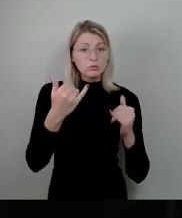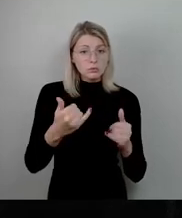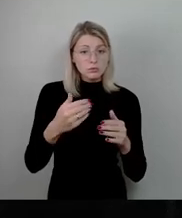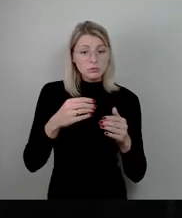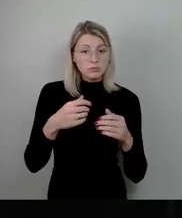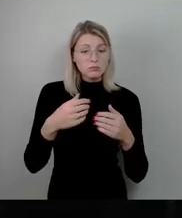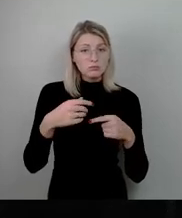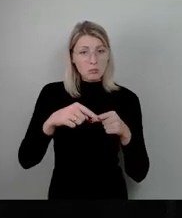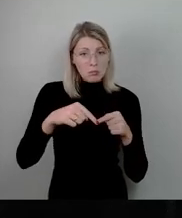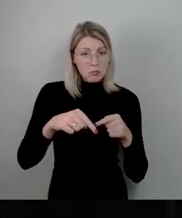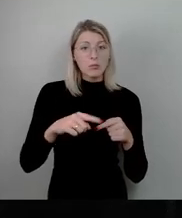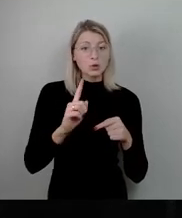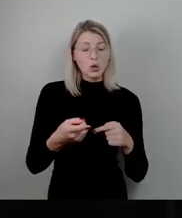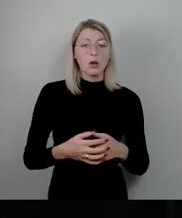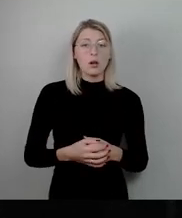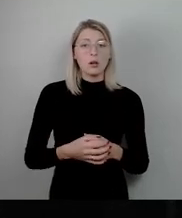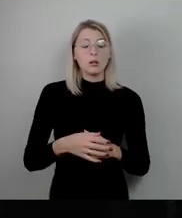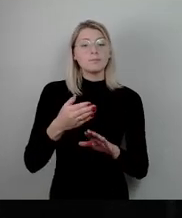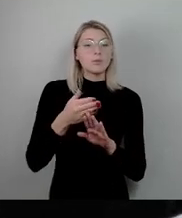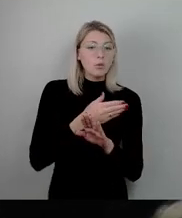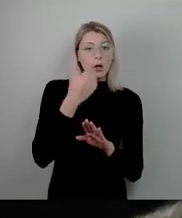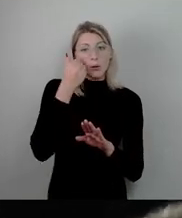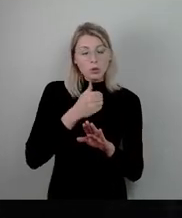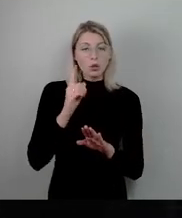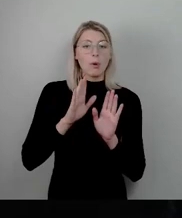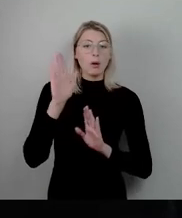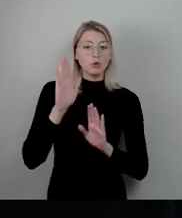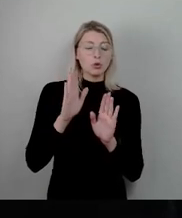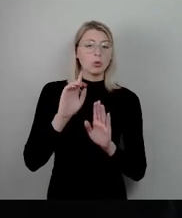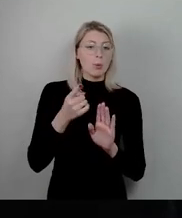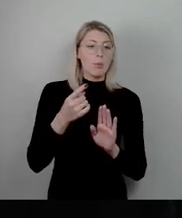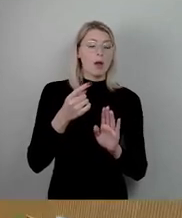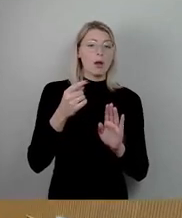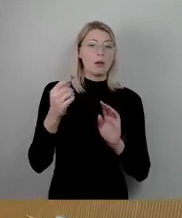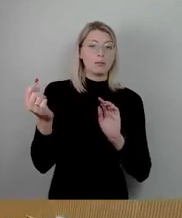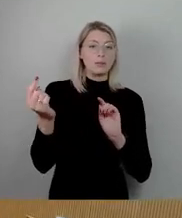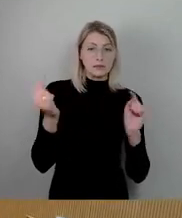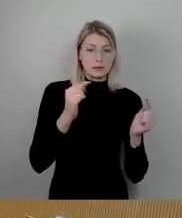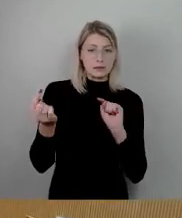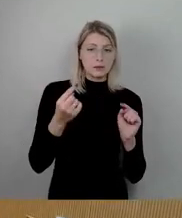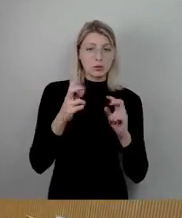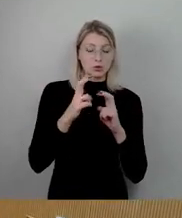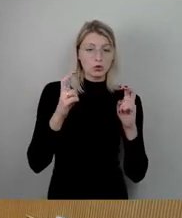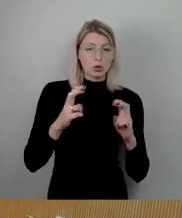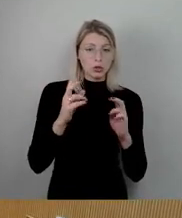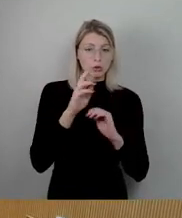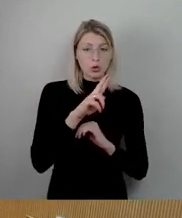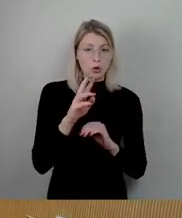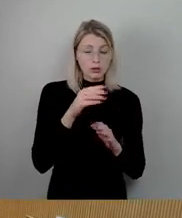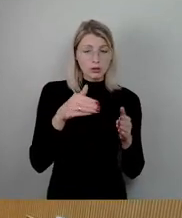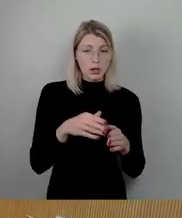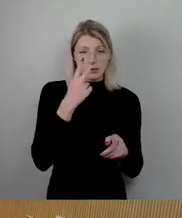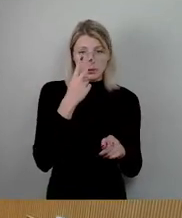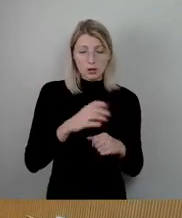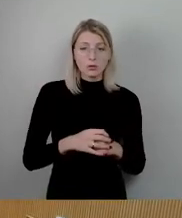bevor wir abstimmen, dass wir noch ein Update zum Schloss Rostal haben. Danke. Kann ich kurz und knapp sagen, es war in der Tat geplant, dass